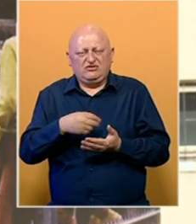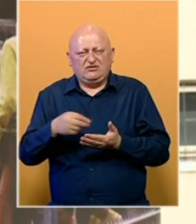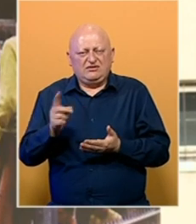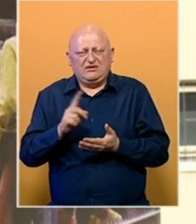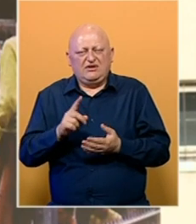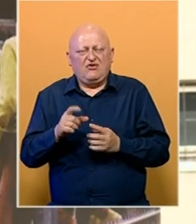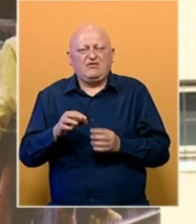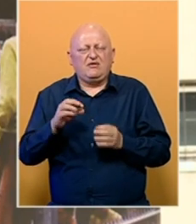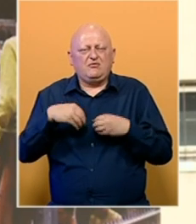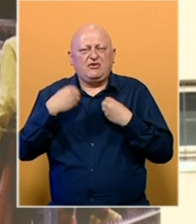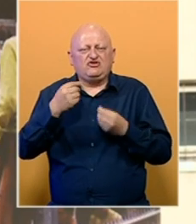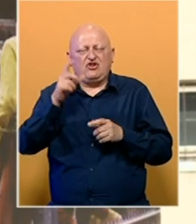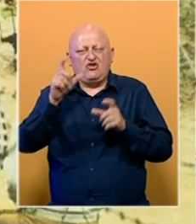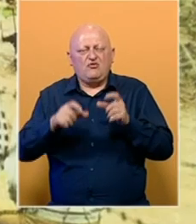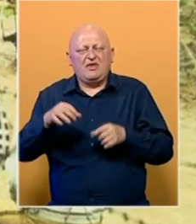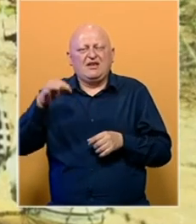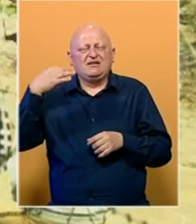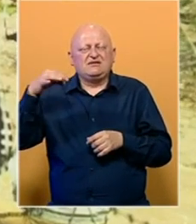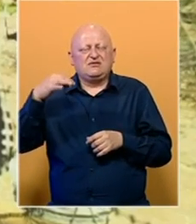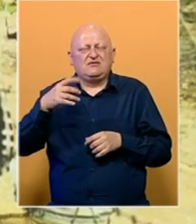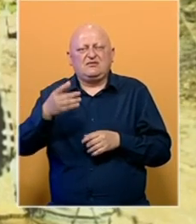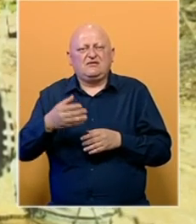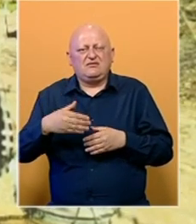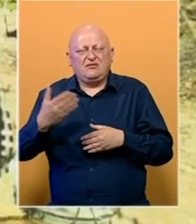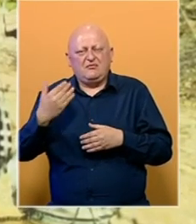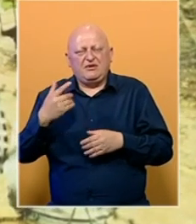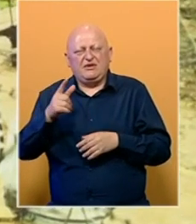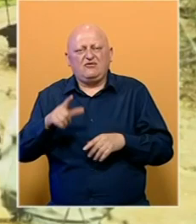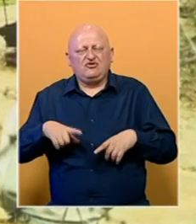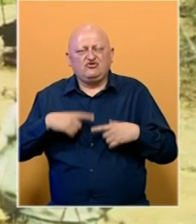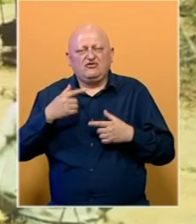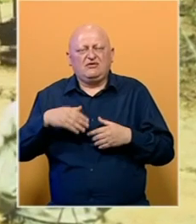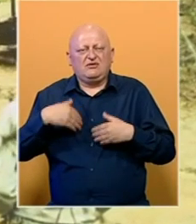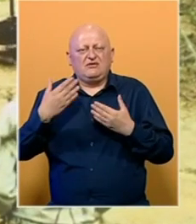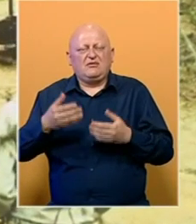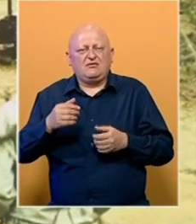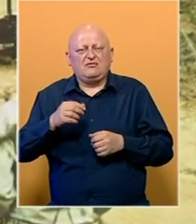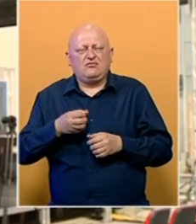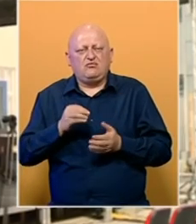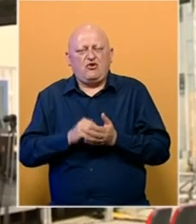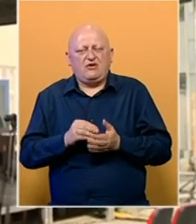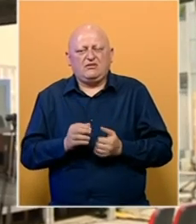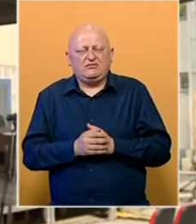nije fikcija nego je priča o ljudima Srebrenice i to prije nego su životi ovih ljudi pretvoreni u brojke.